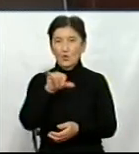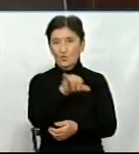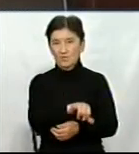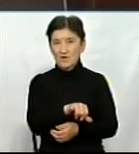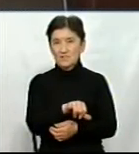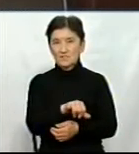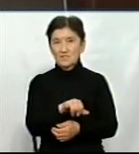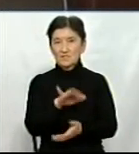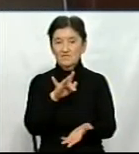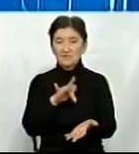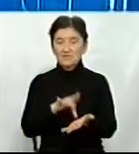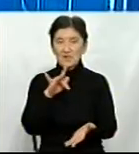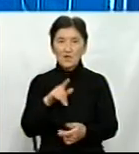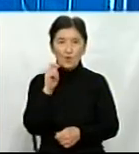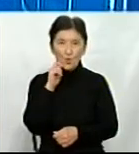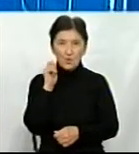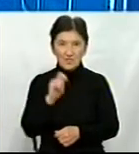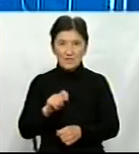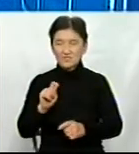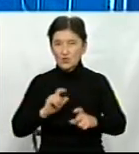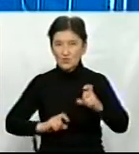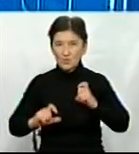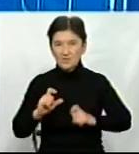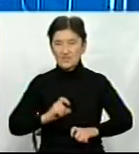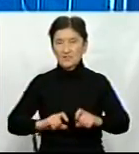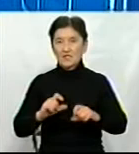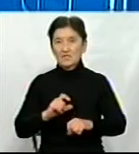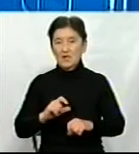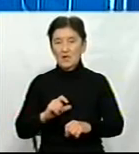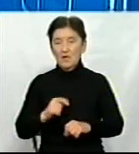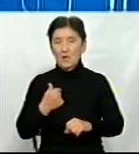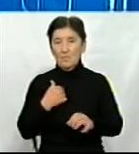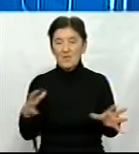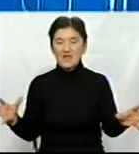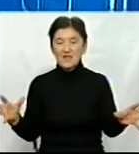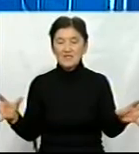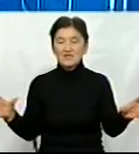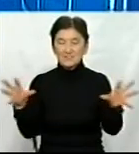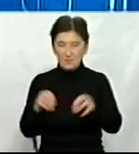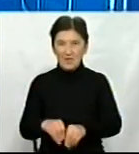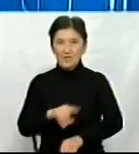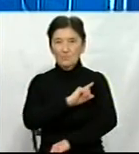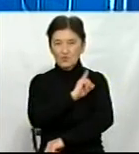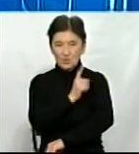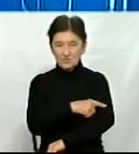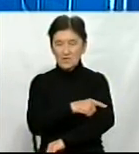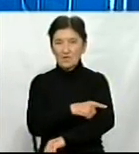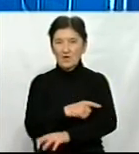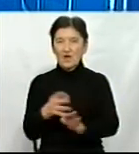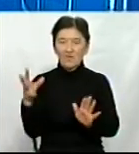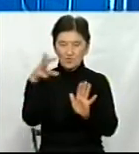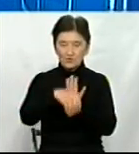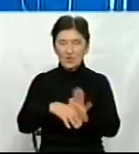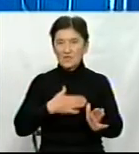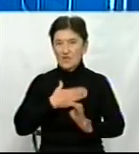Центральноукраїнський наш університет, і департамент. Ми спільними зусиллями, долучаючи наші аграрні підприємства,